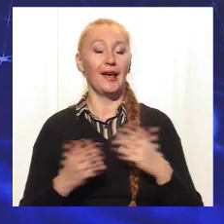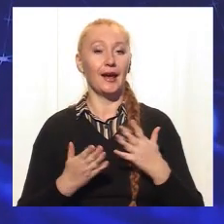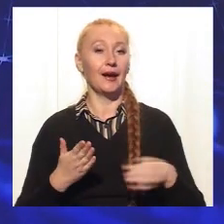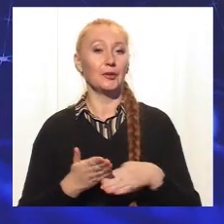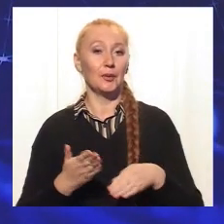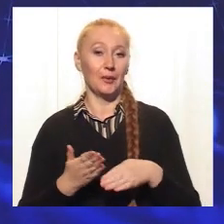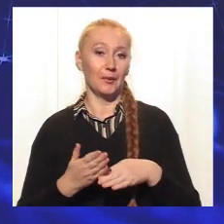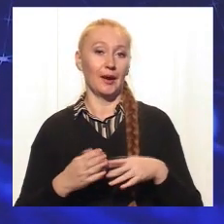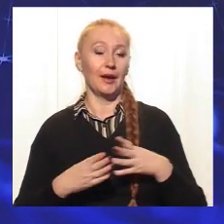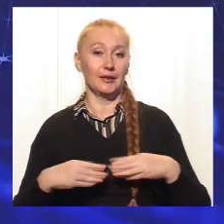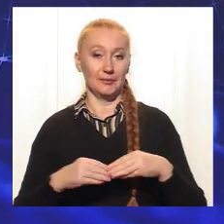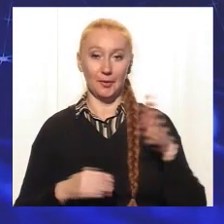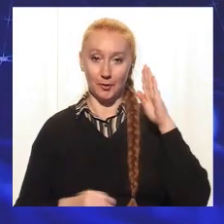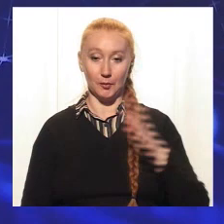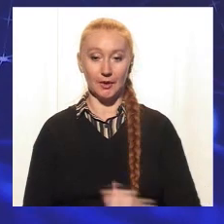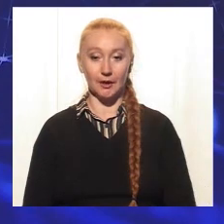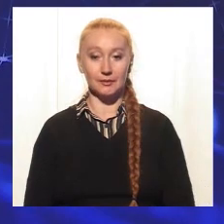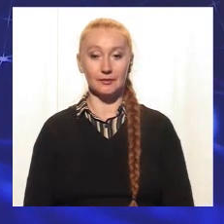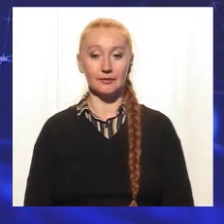допомагала родині хлопчика.